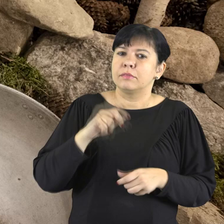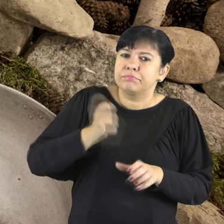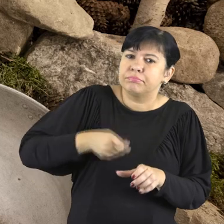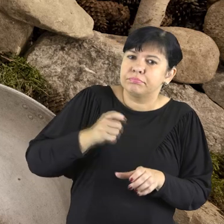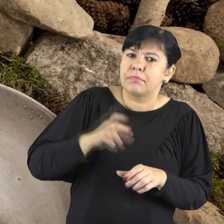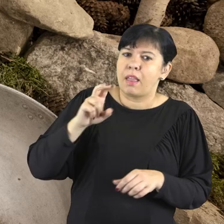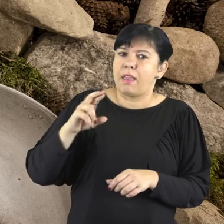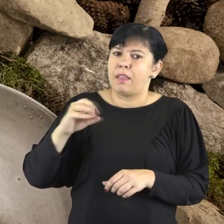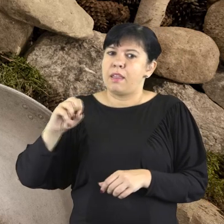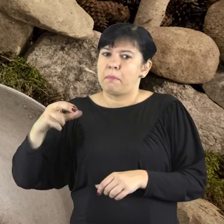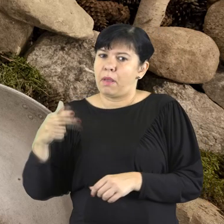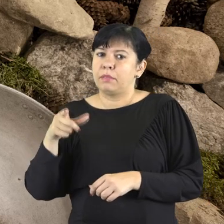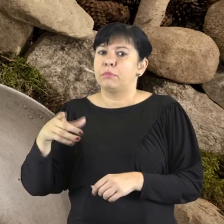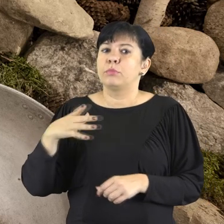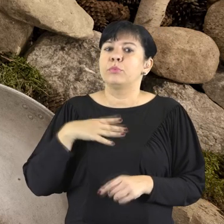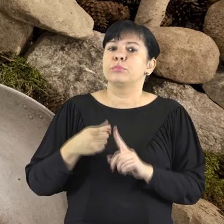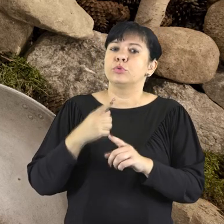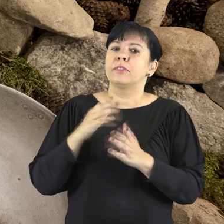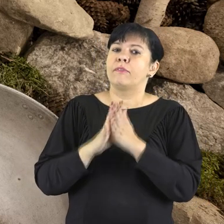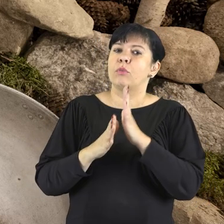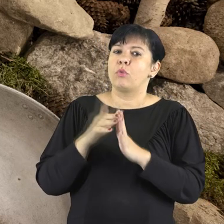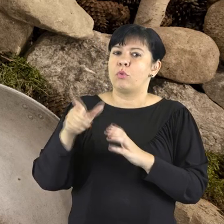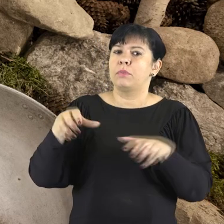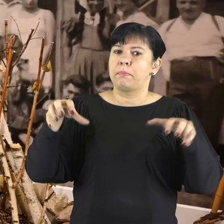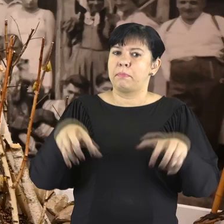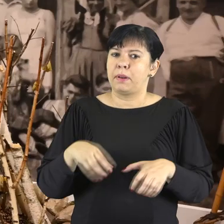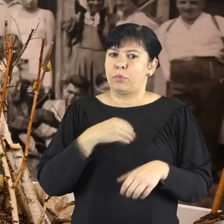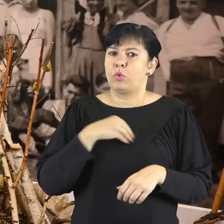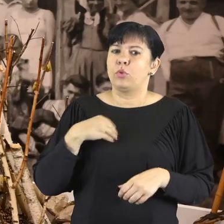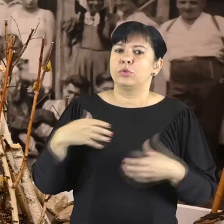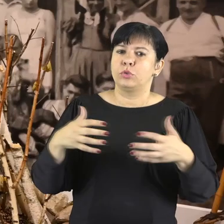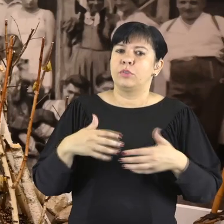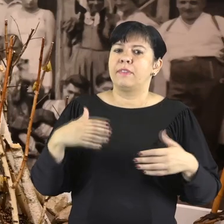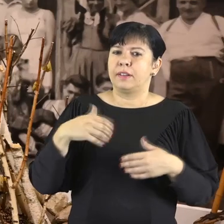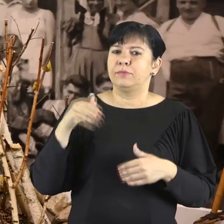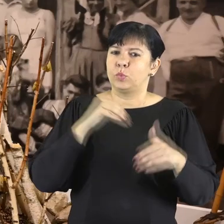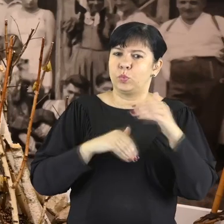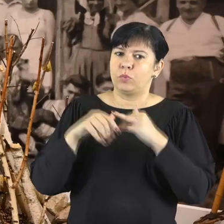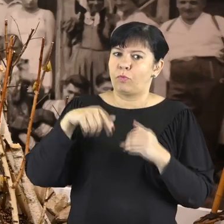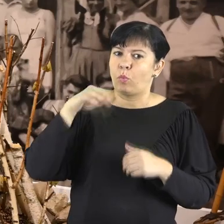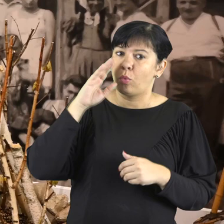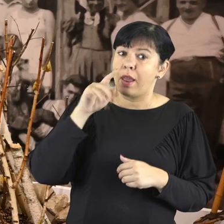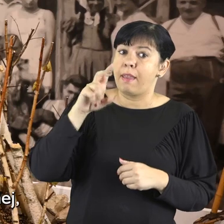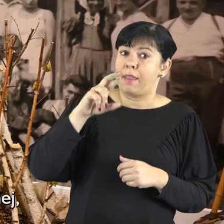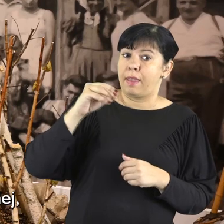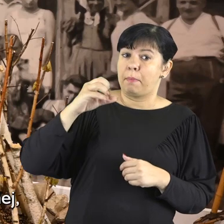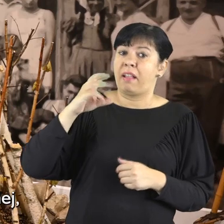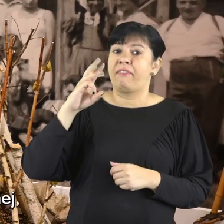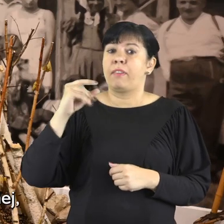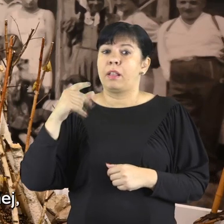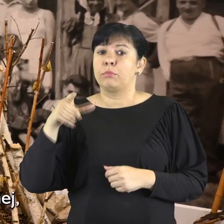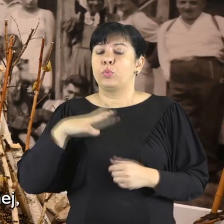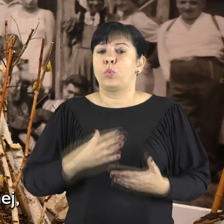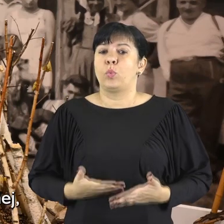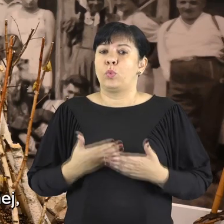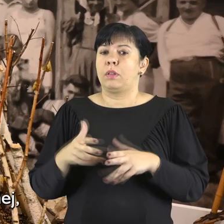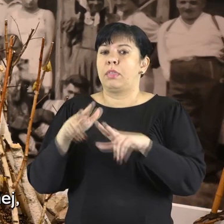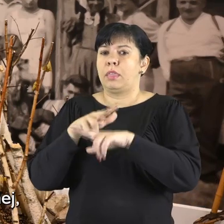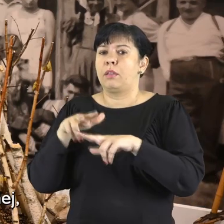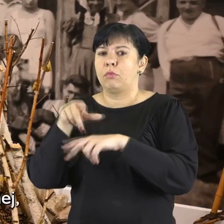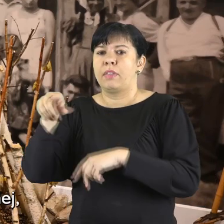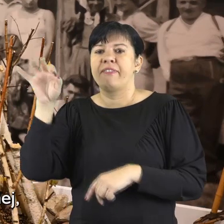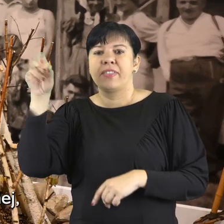i czekan Hermana Wenta, ostatniego przed wojną prezesa Polskiego Towarzystwa Tatrzańskiego w Łodzi. Hermann Wendt,